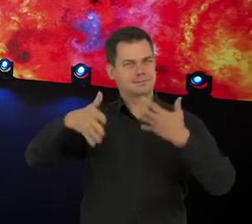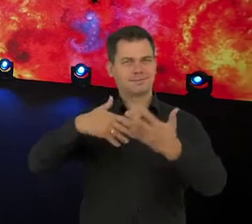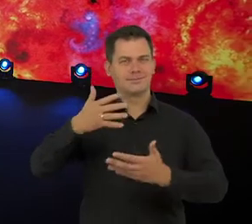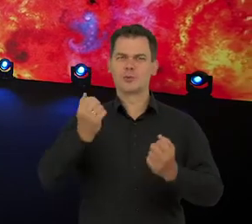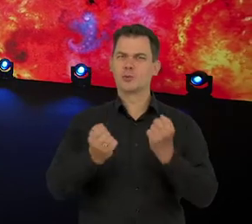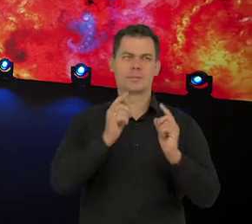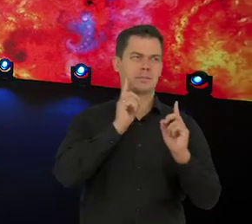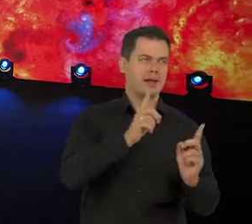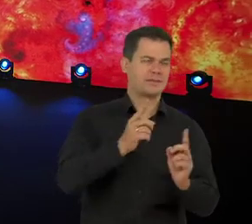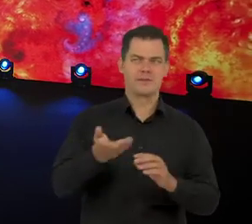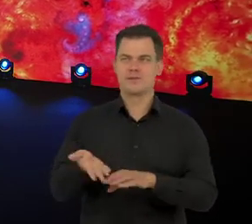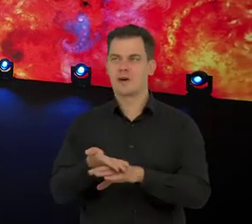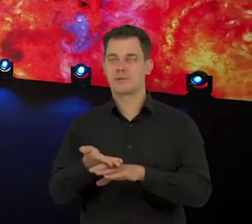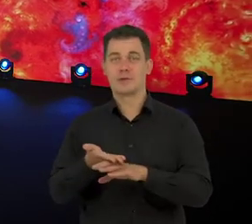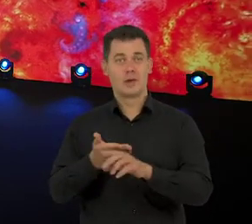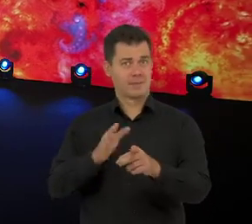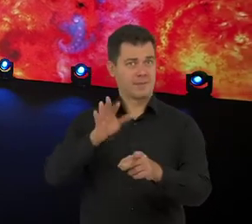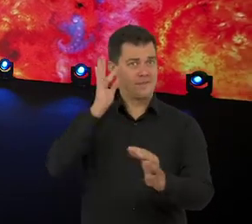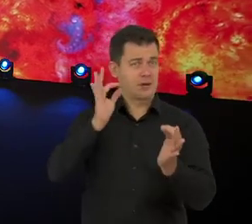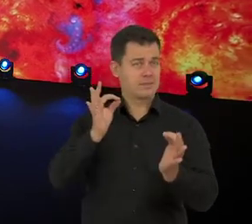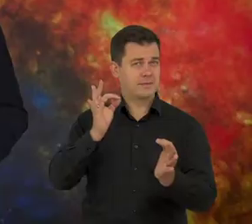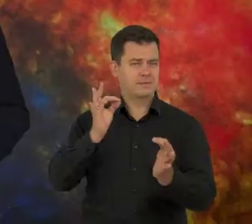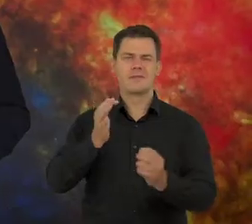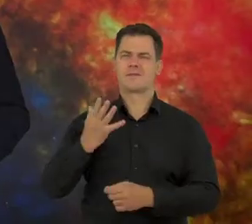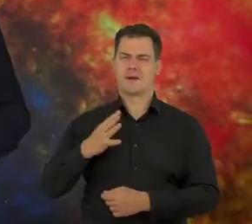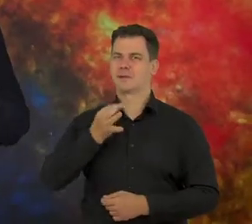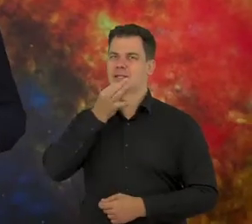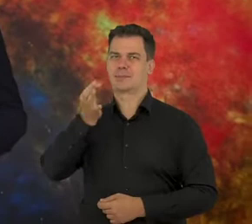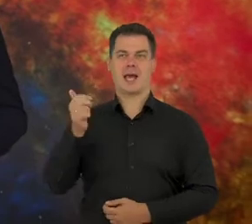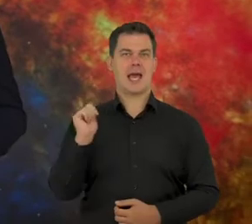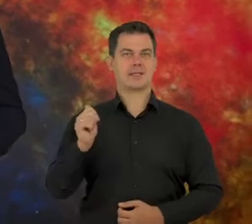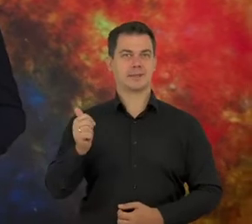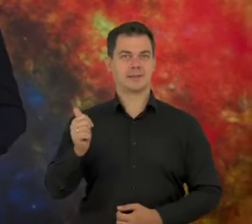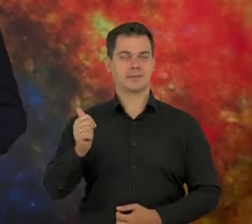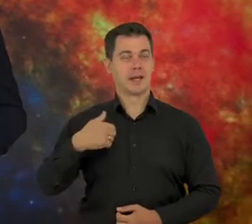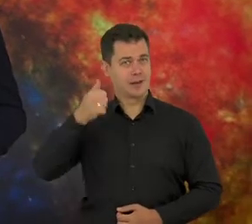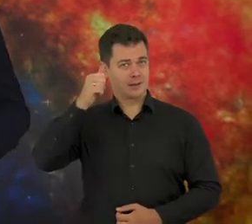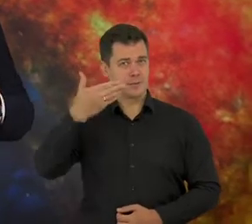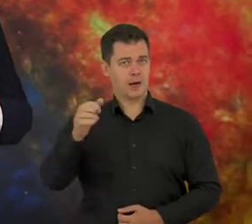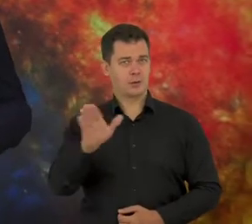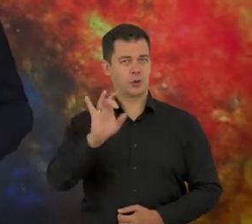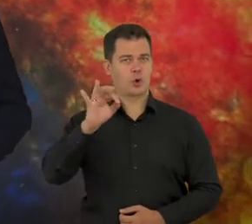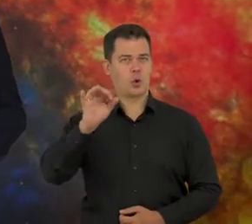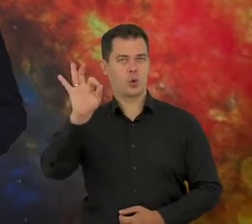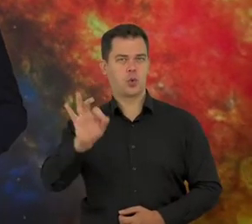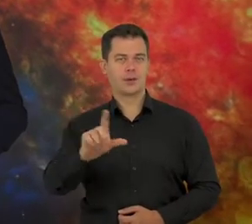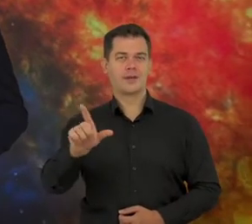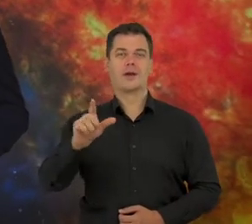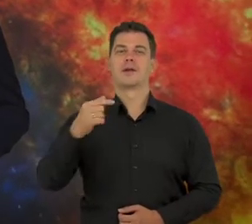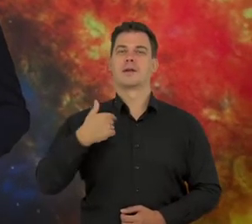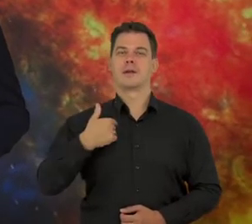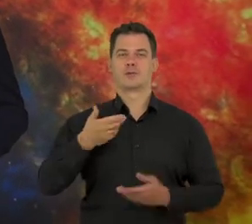W szumie informacyjnym czasem trudno oddzielić prawdę od fałszu, dlatego wątpliwości warto skonsultować z ekspertami.